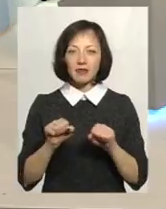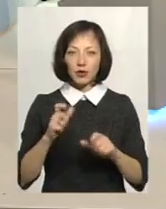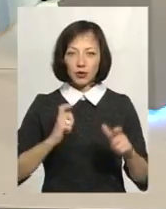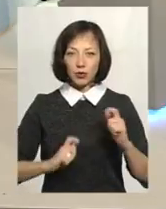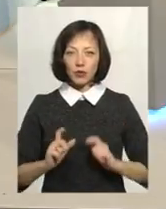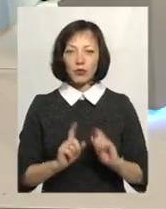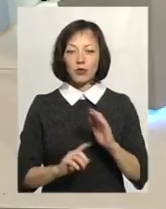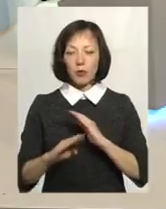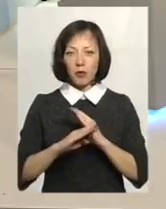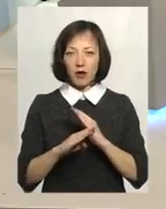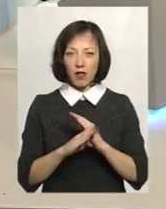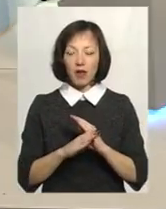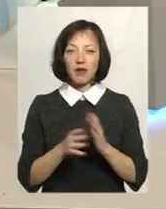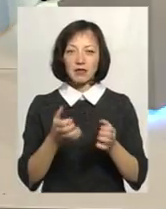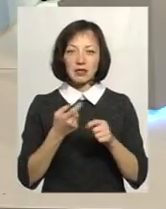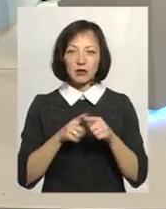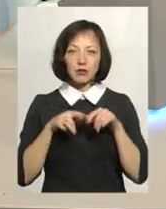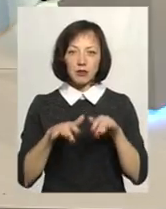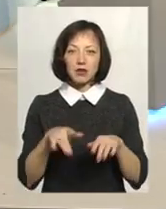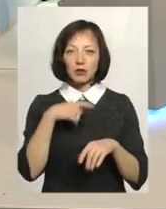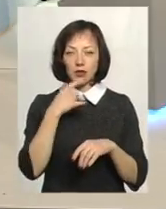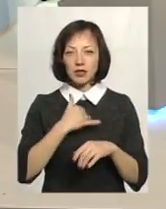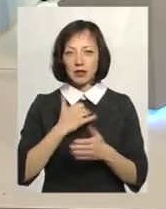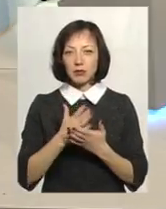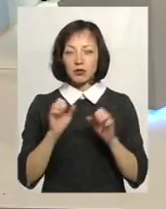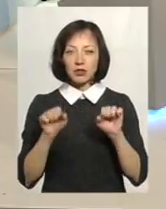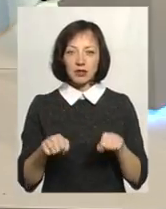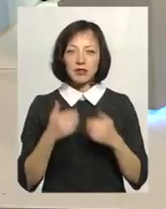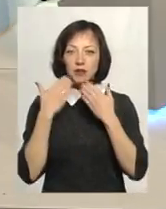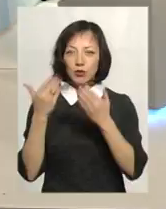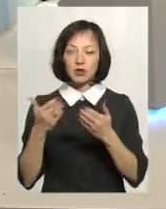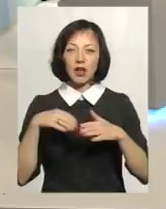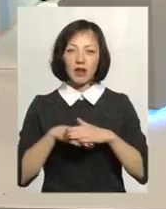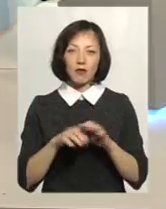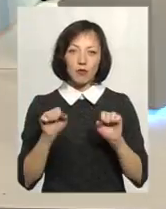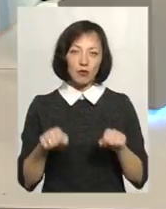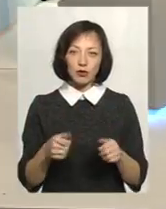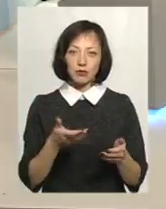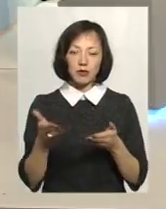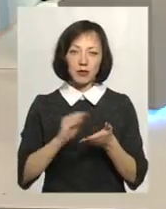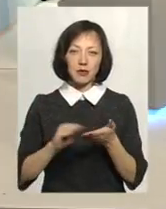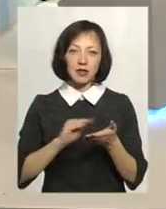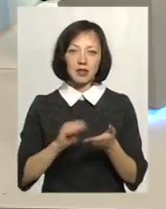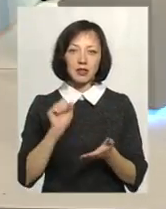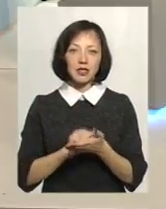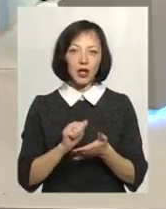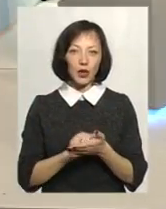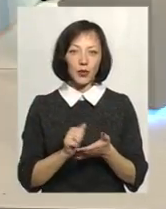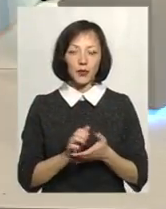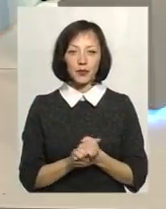взятися цю справу, вона нас направила, сказала, що в нас є така можливість звернутися до архіву і ми можемо написати статтю.